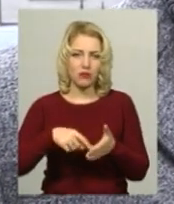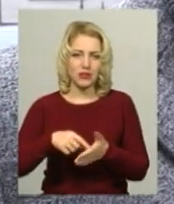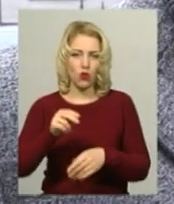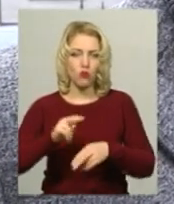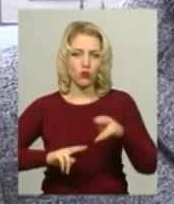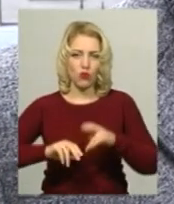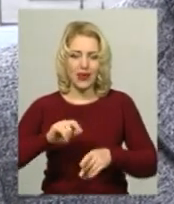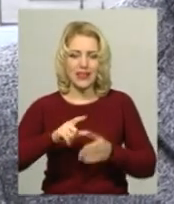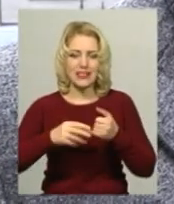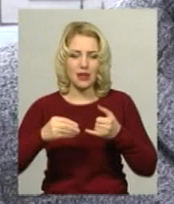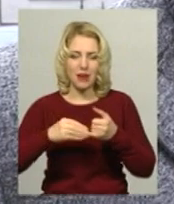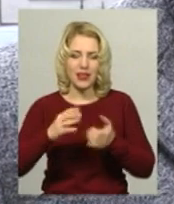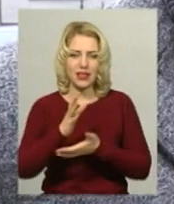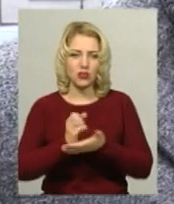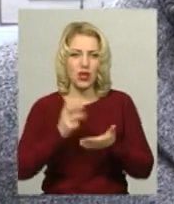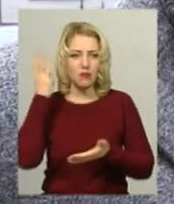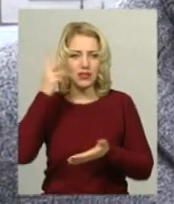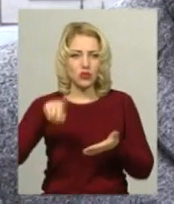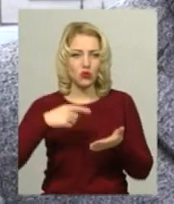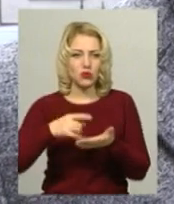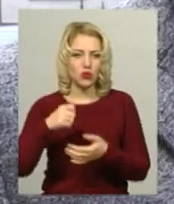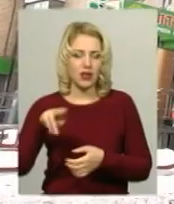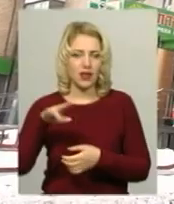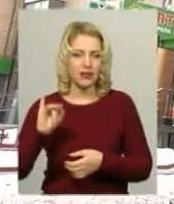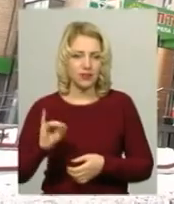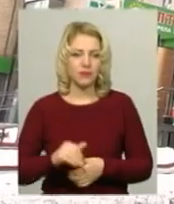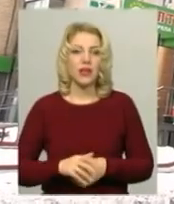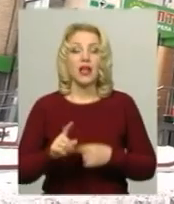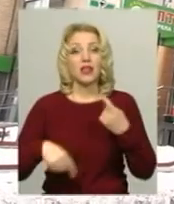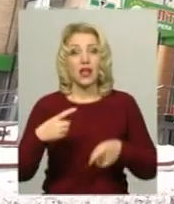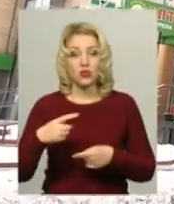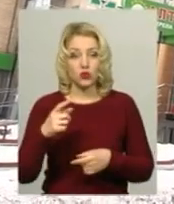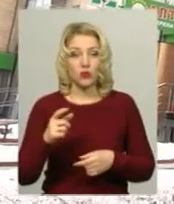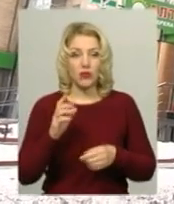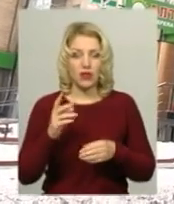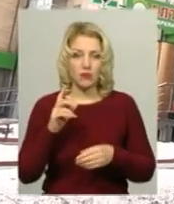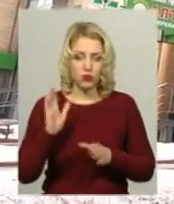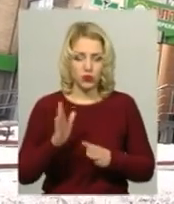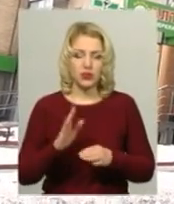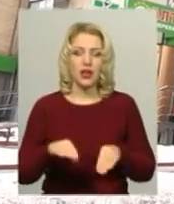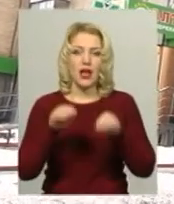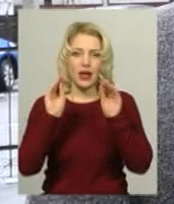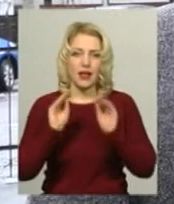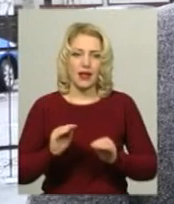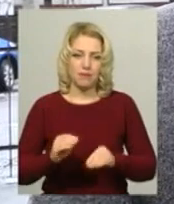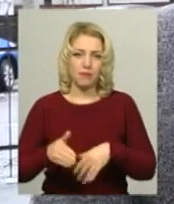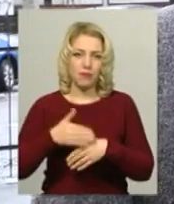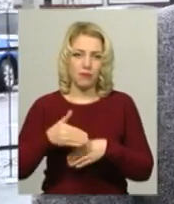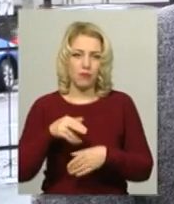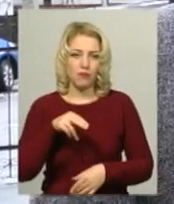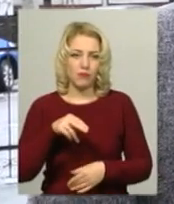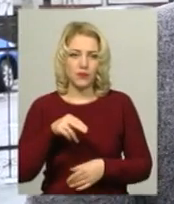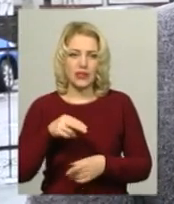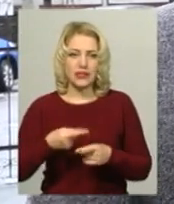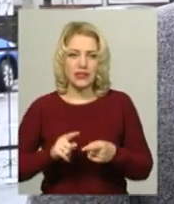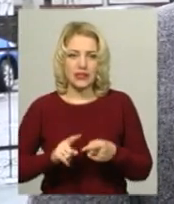та земельних ресурсів Хмельницької міської ради Олександр Чорнієвич. Наступного разу складатимуть адміністративний протокол. Ці паспорти вивіски